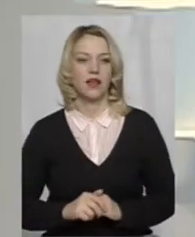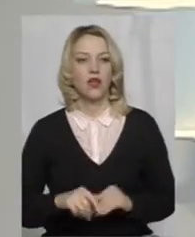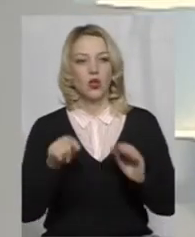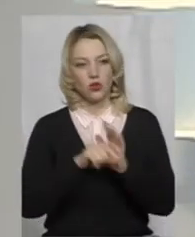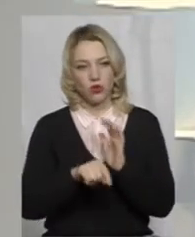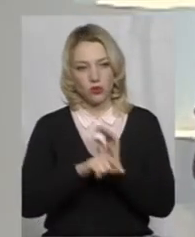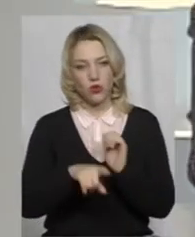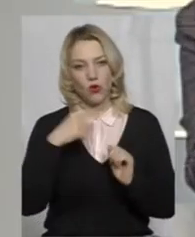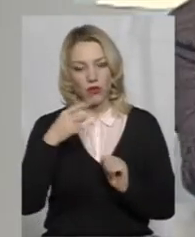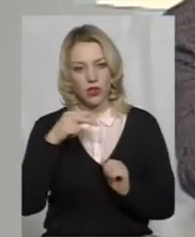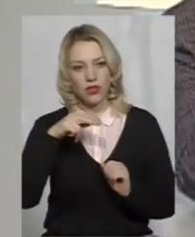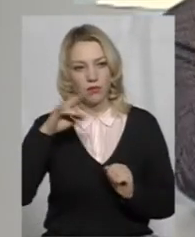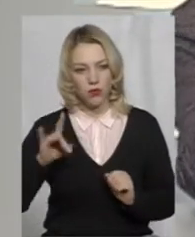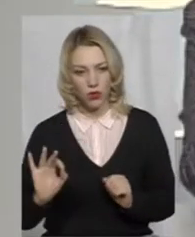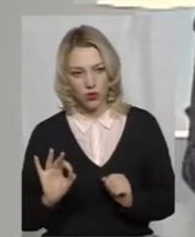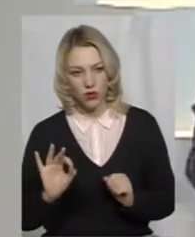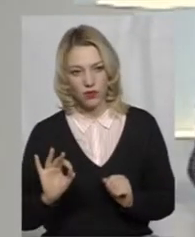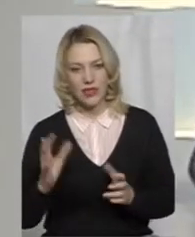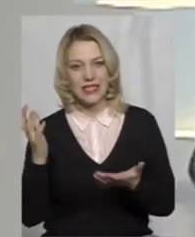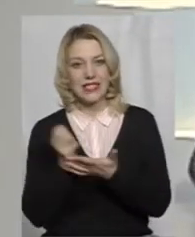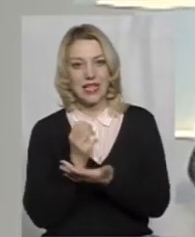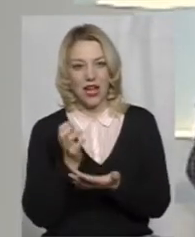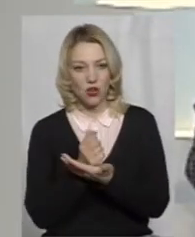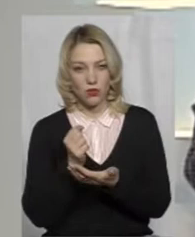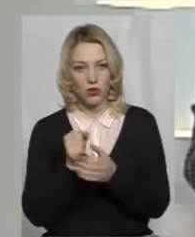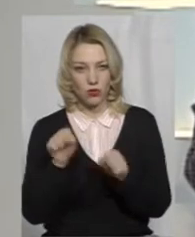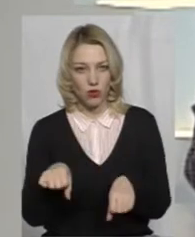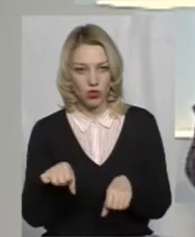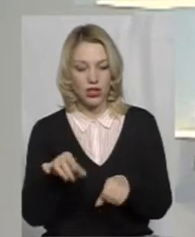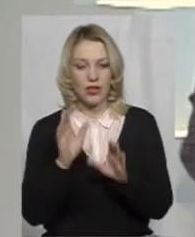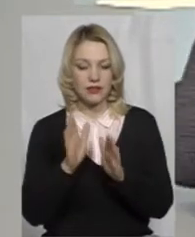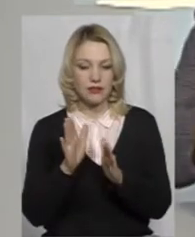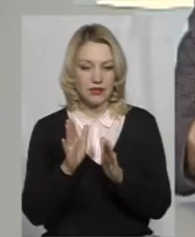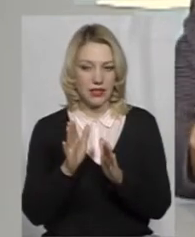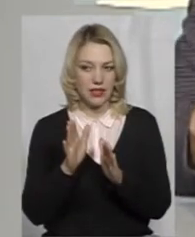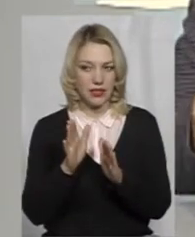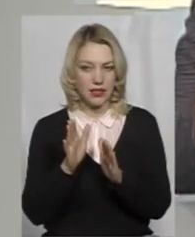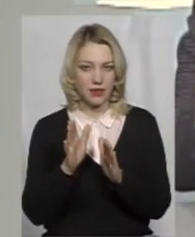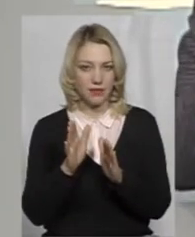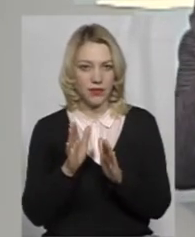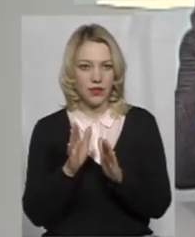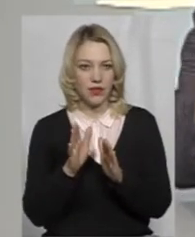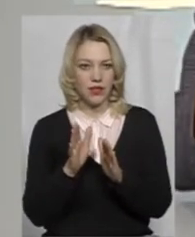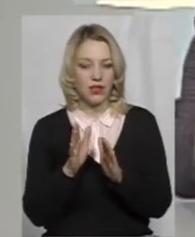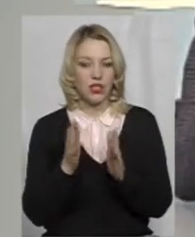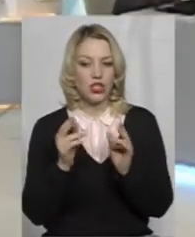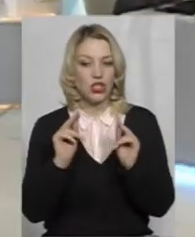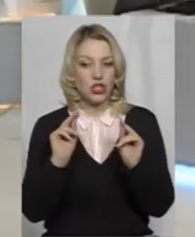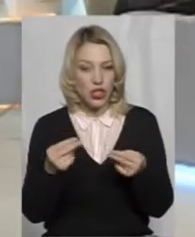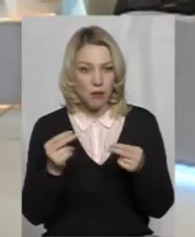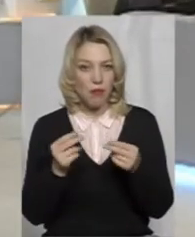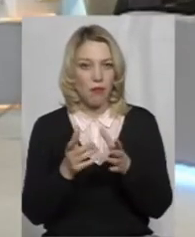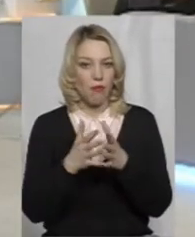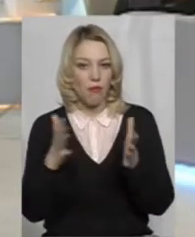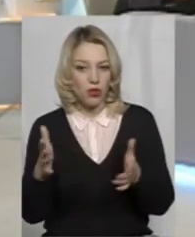Тобто, говорити про заробіток можна тільки в контексті, і чим більше